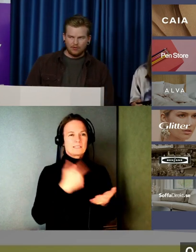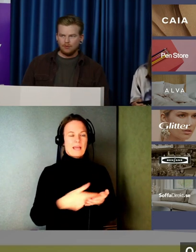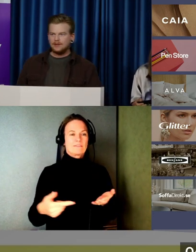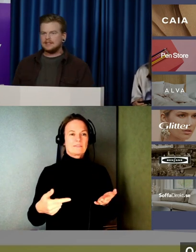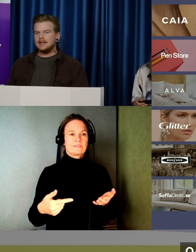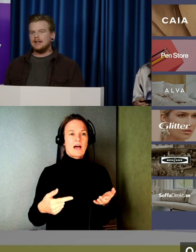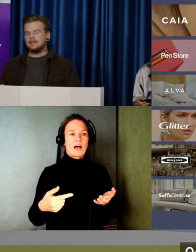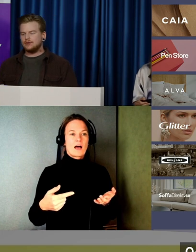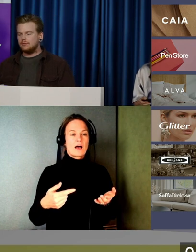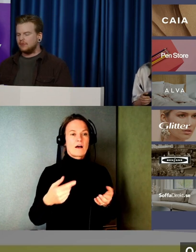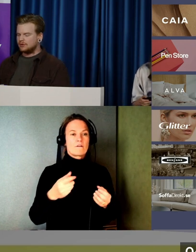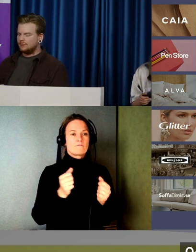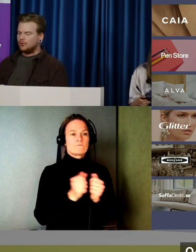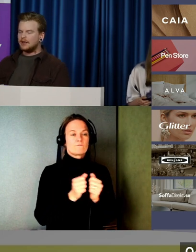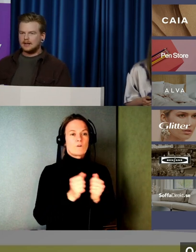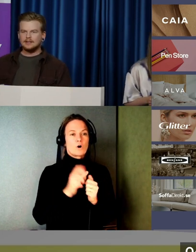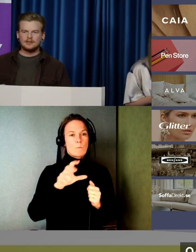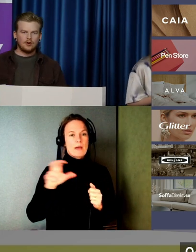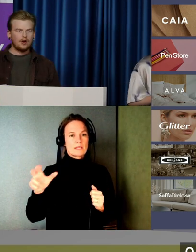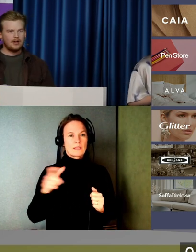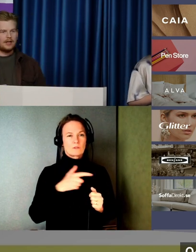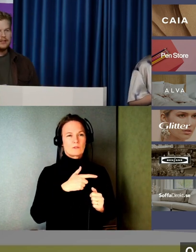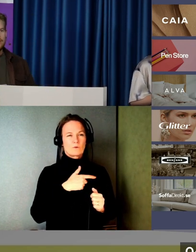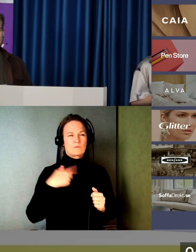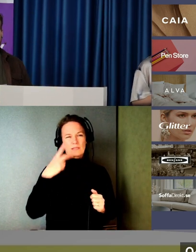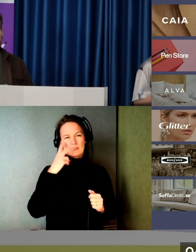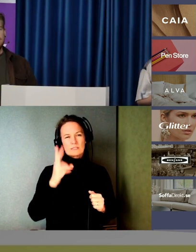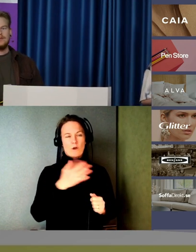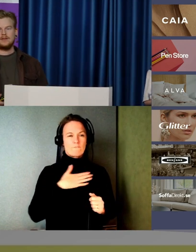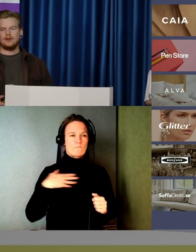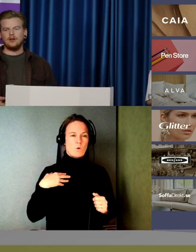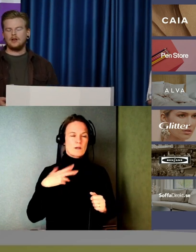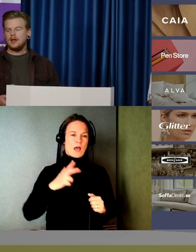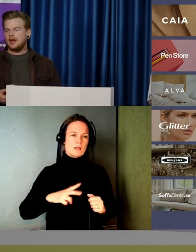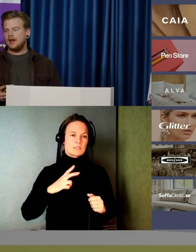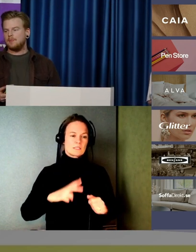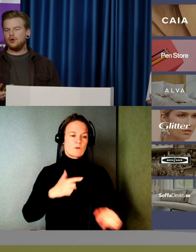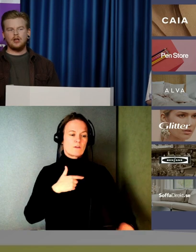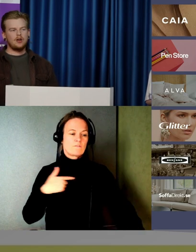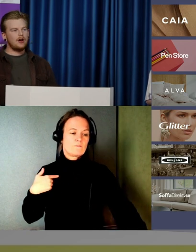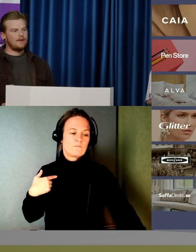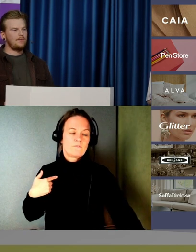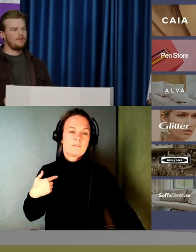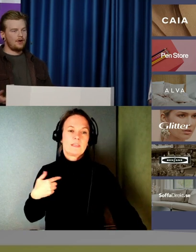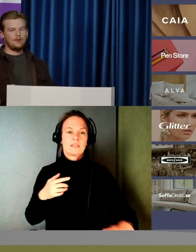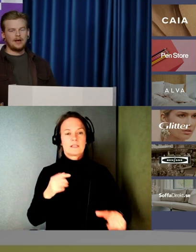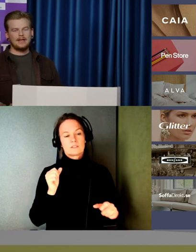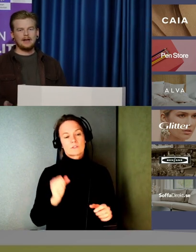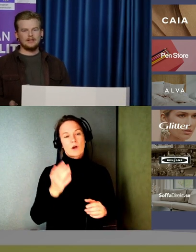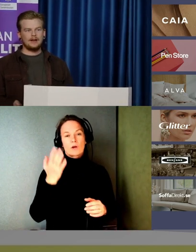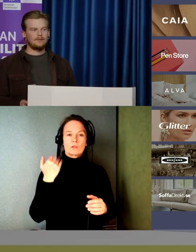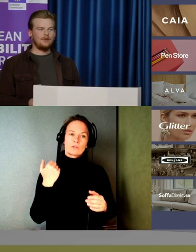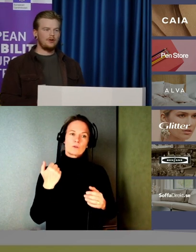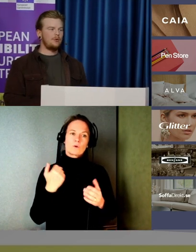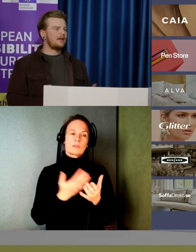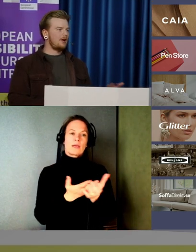Och vi ser det lite som vårat ansvar som plattform att vi ska kunna möjliggöra för de här